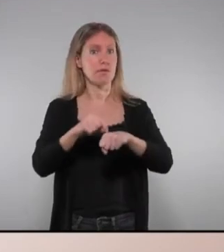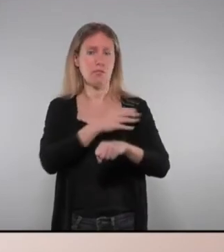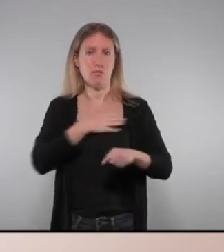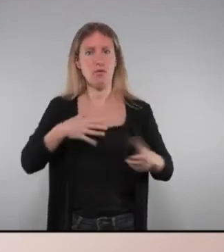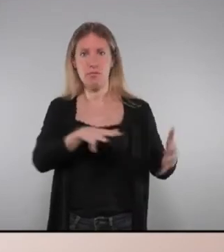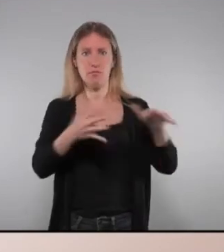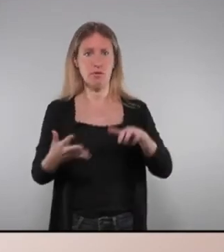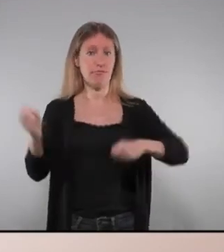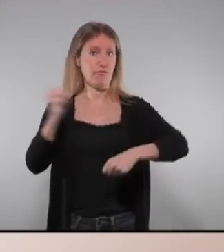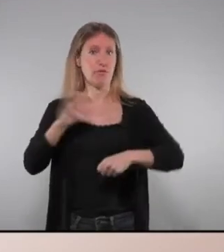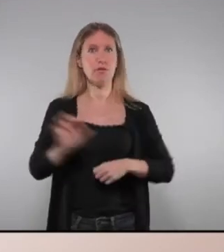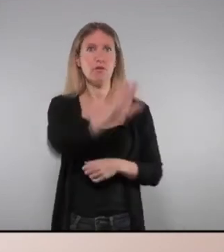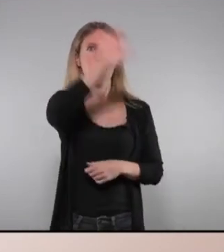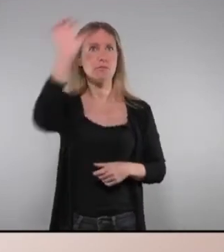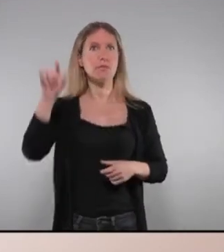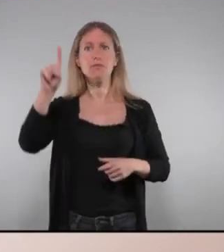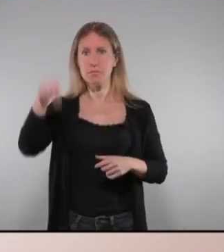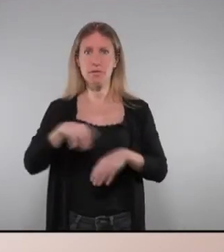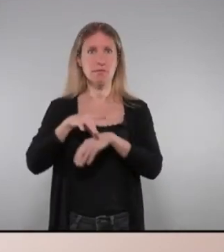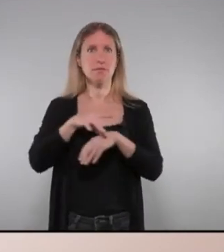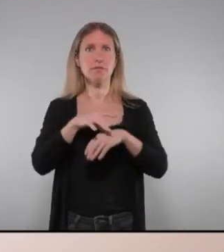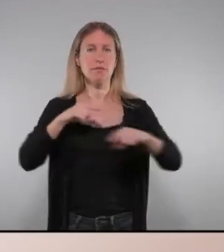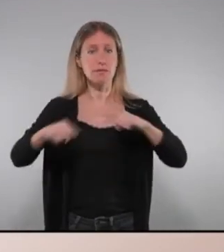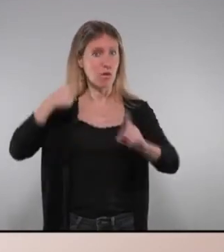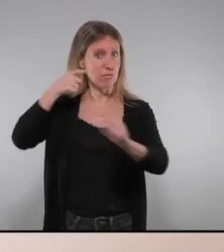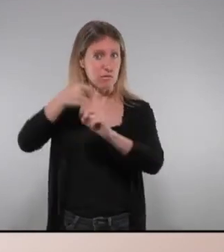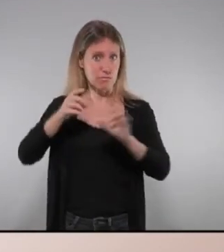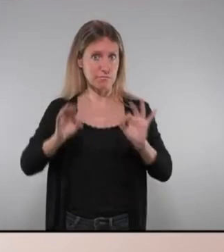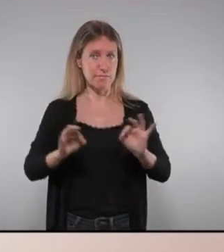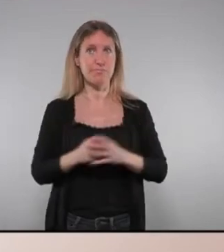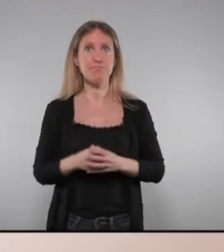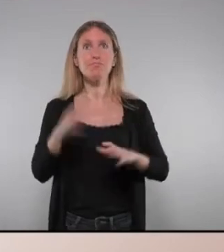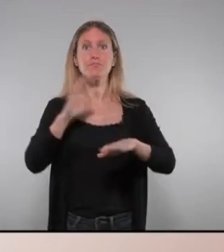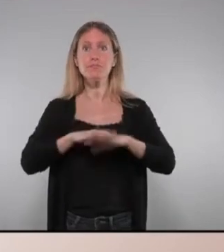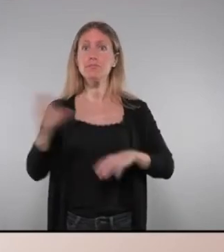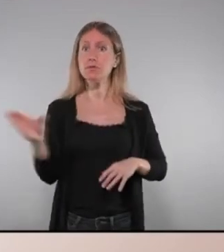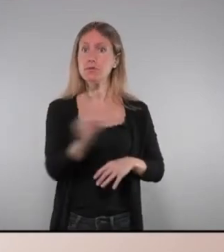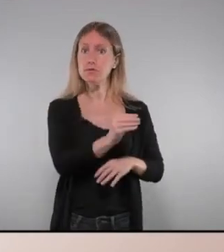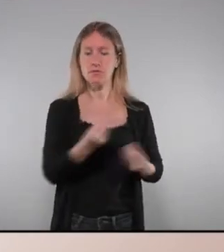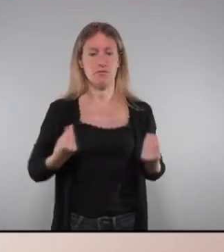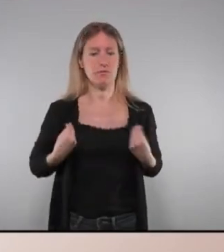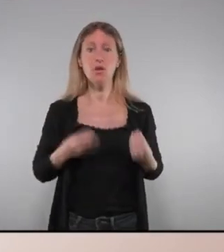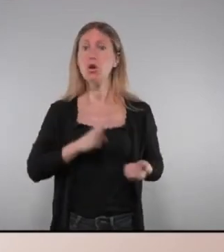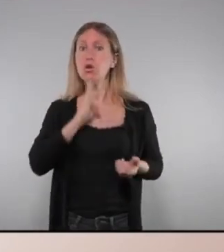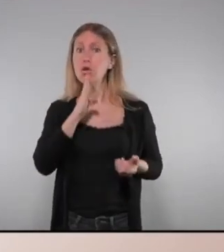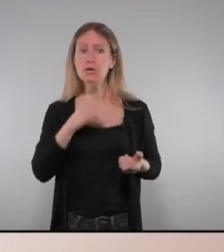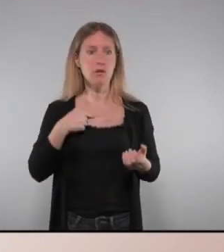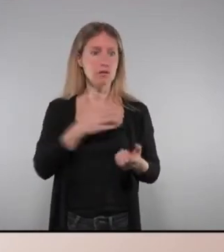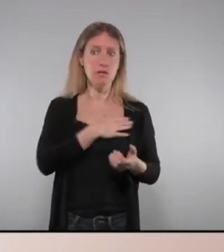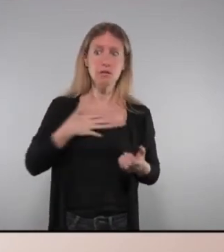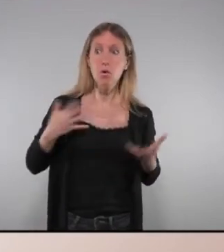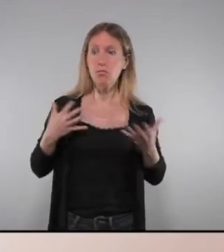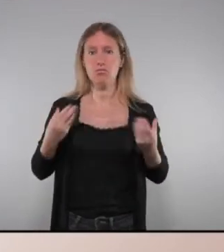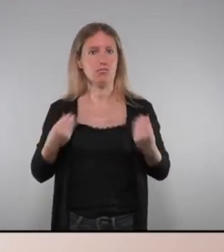aplicar i els fons europeus també estan dirigits en aquesta línia és perquè tothom pugui viure on vulgui com vulgui i